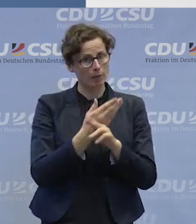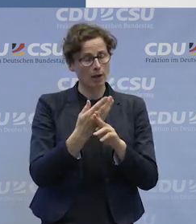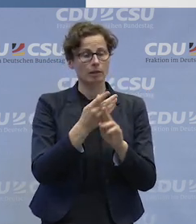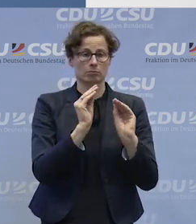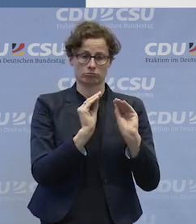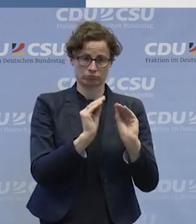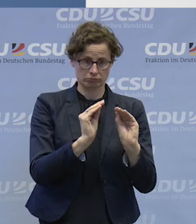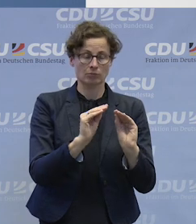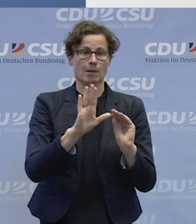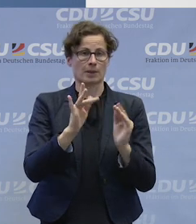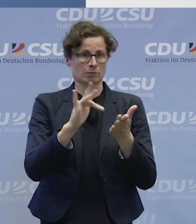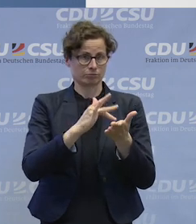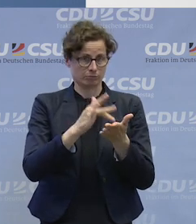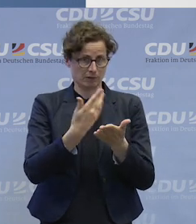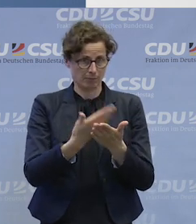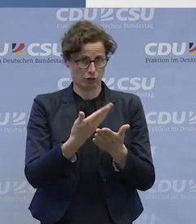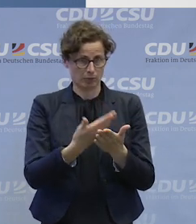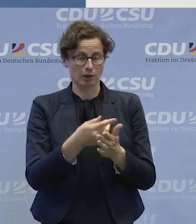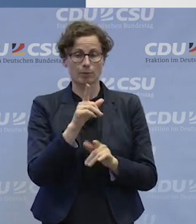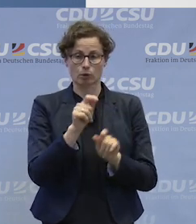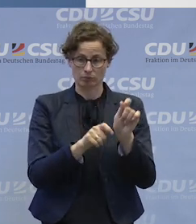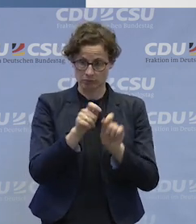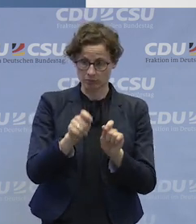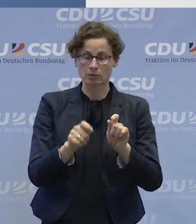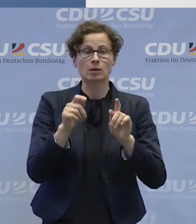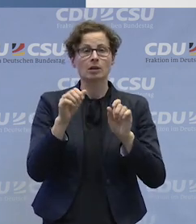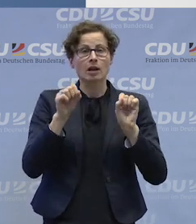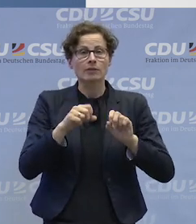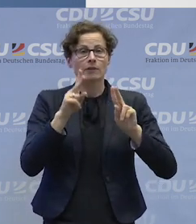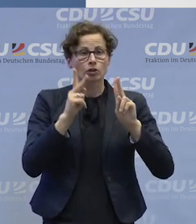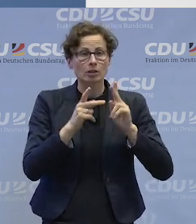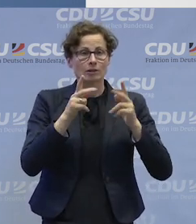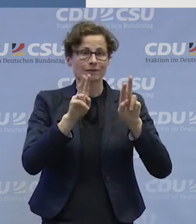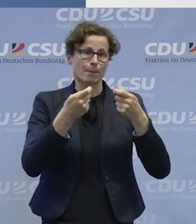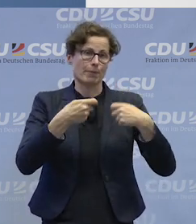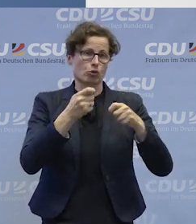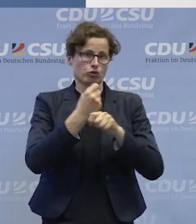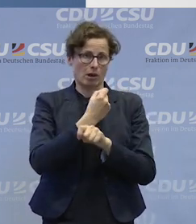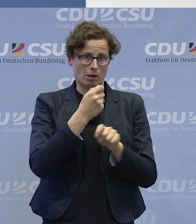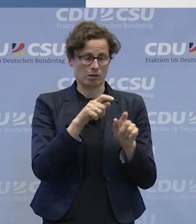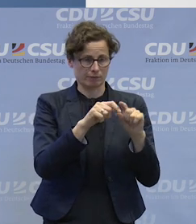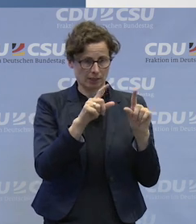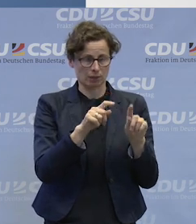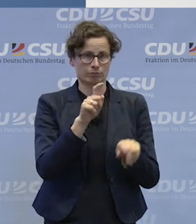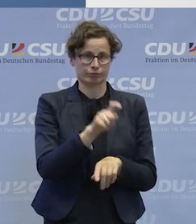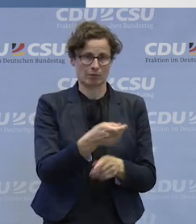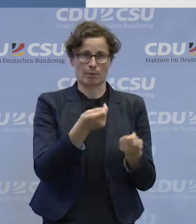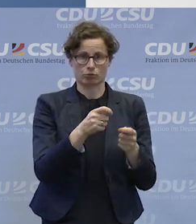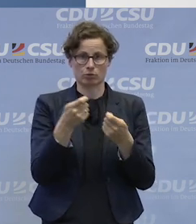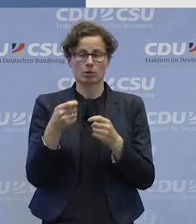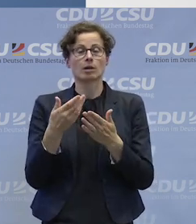unsere Teilnehmer auch dahingehend, dass sie Qualifizierungsbausteine abschließen können. Dies sind Qualifizierungsbausteine, die von der